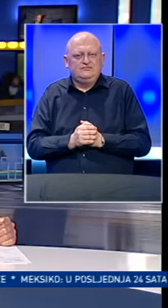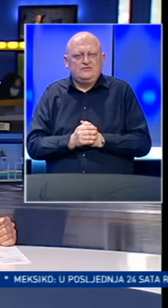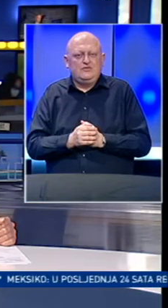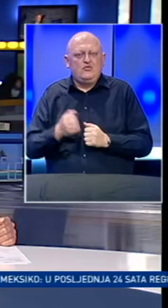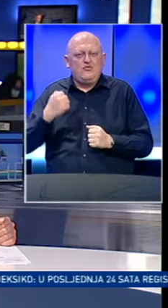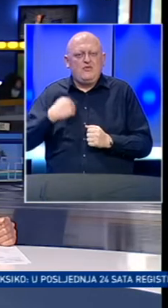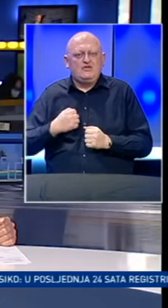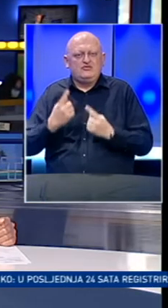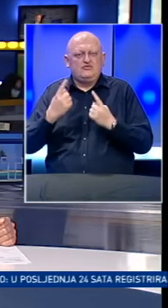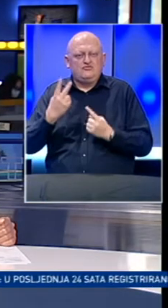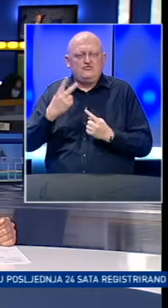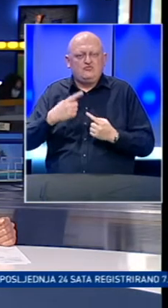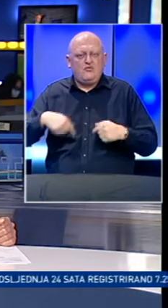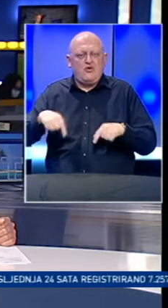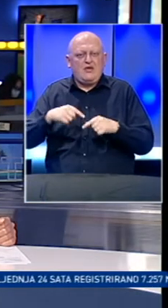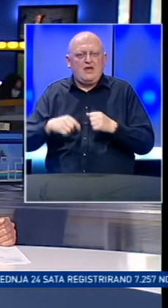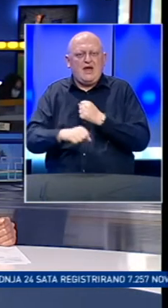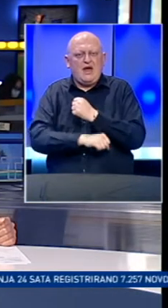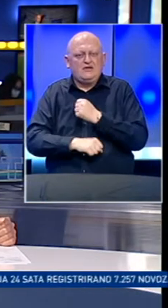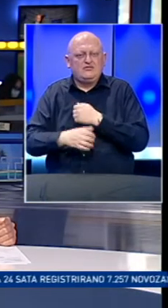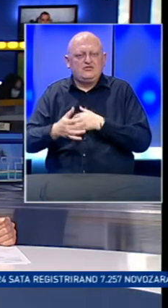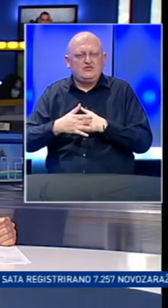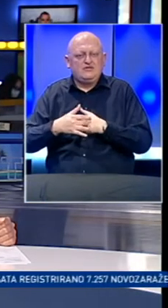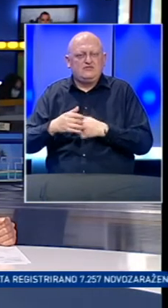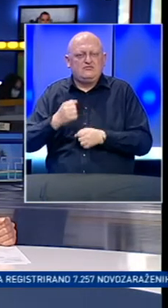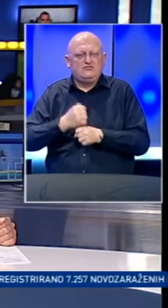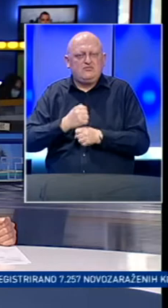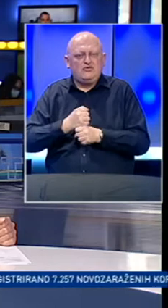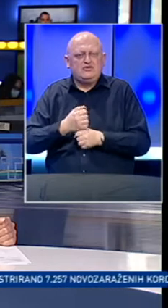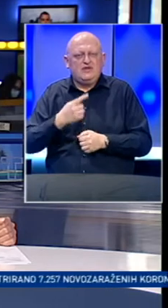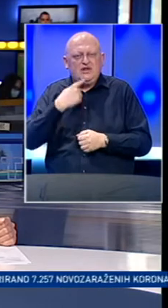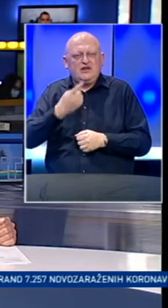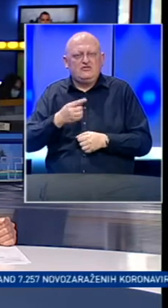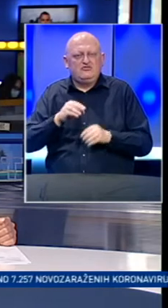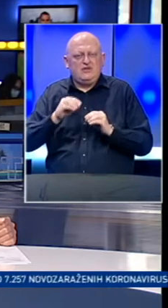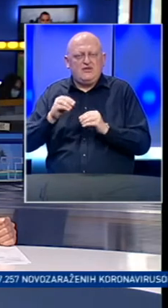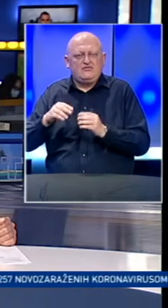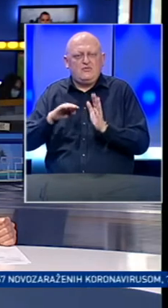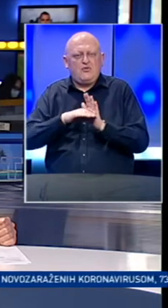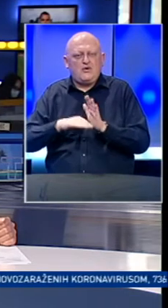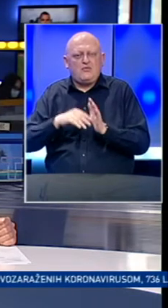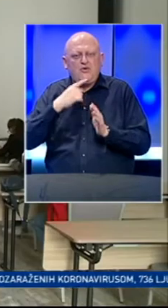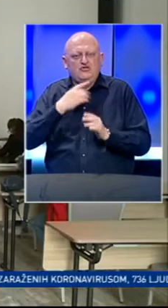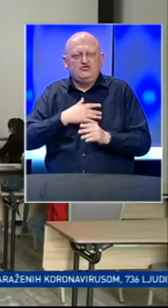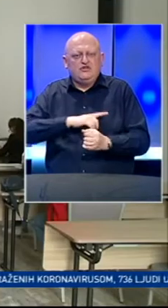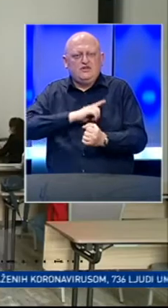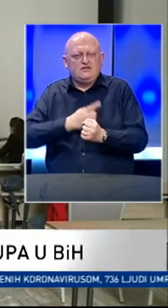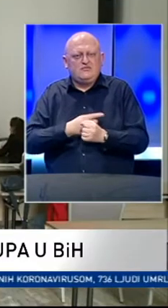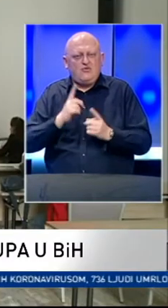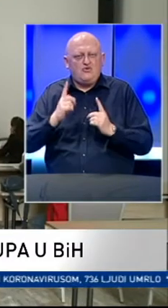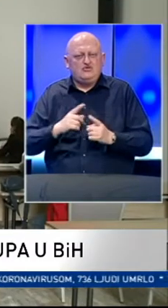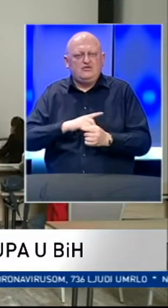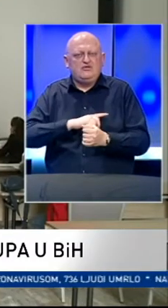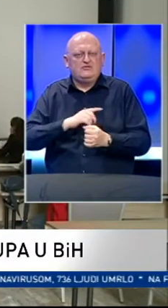U Banja Luci je održan drugi modul Akademije socijalnog poduzetništva. Riječ je o edukativnom programu kojim se žele osnažiti